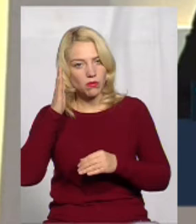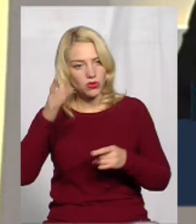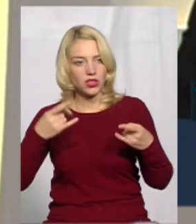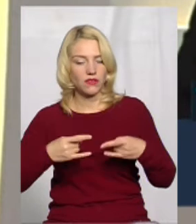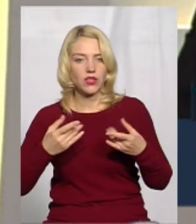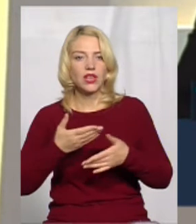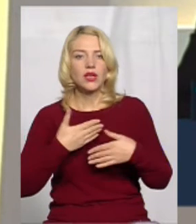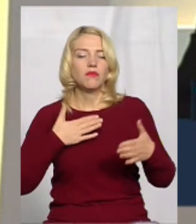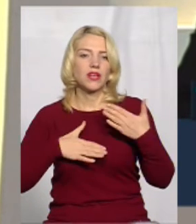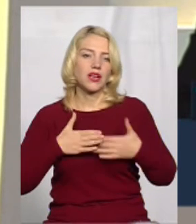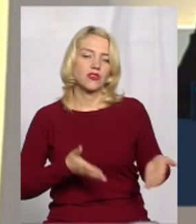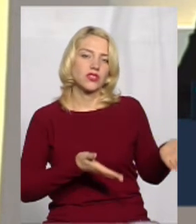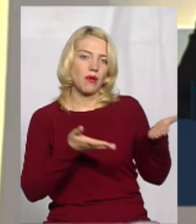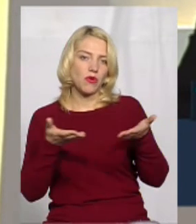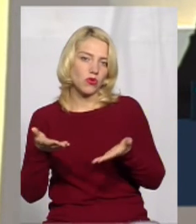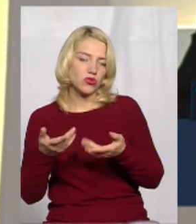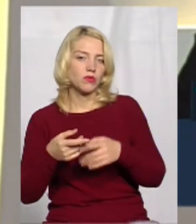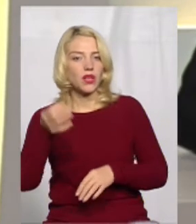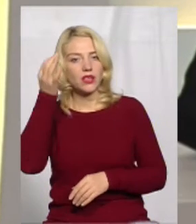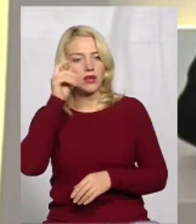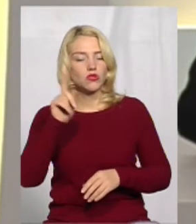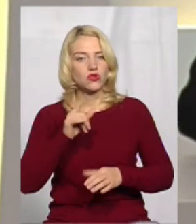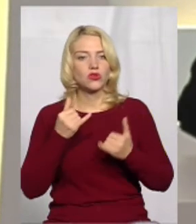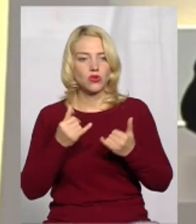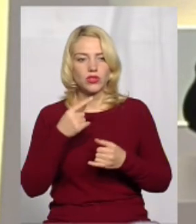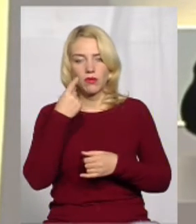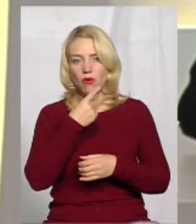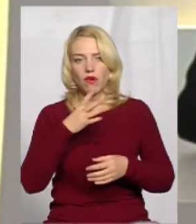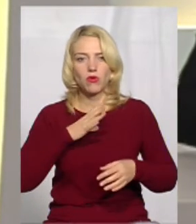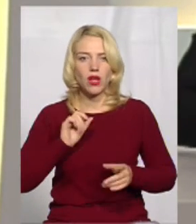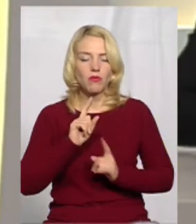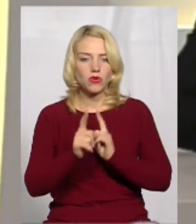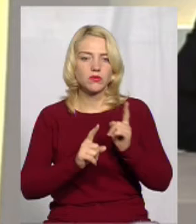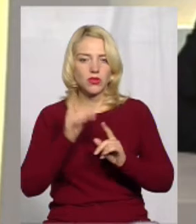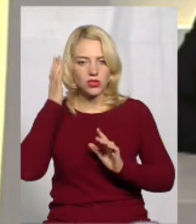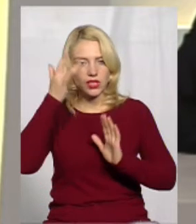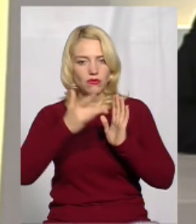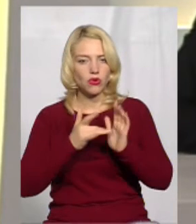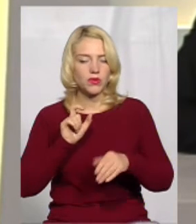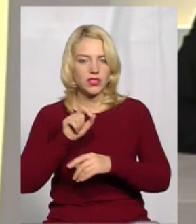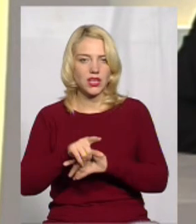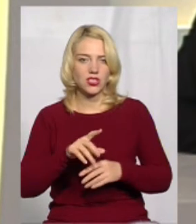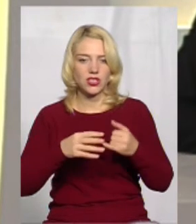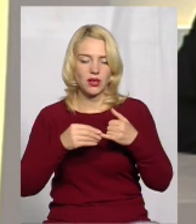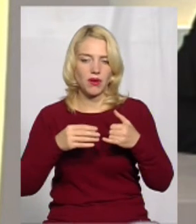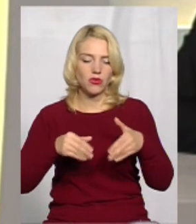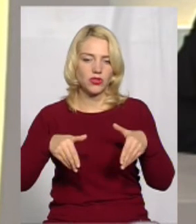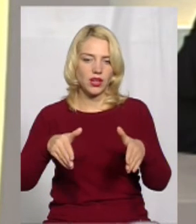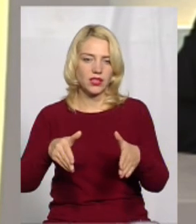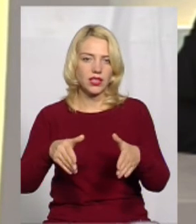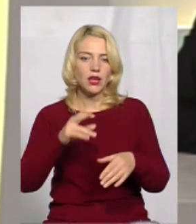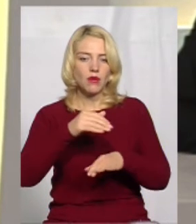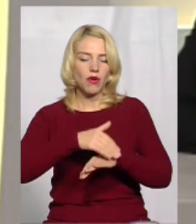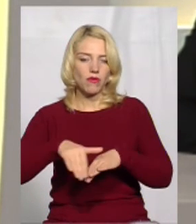ефірах, ми радих запрошуємо. Нагадаємо, що сьогодні мова йшла про зміну цільового призначення земельної ділянки